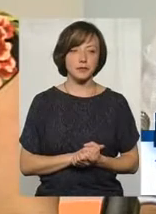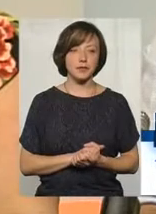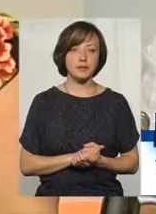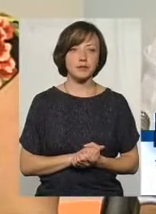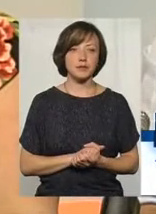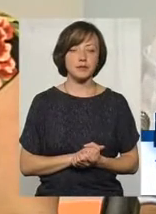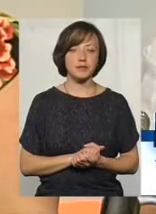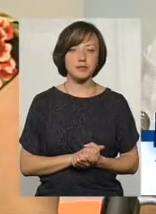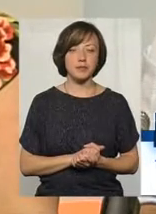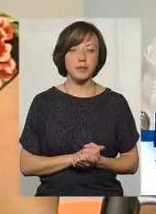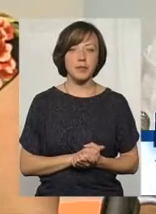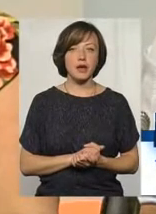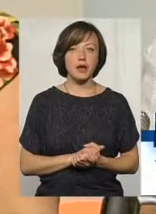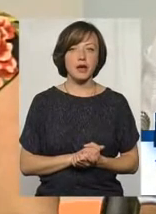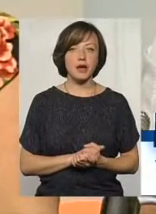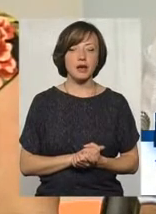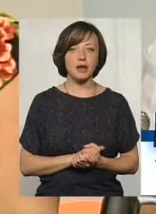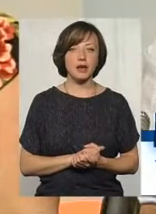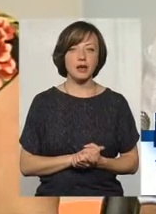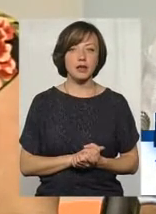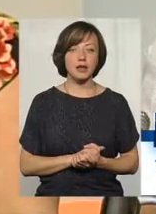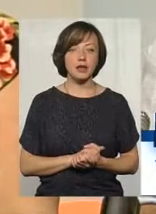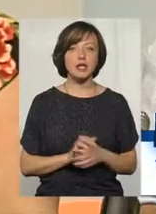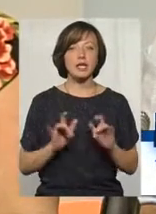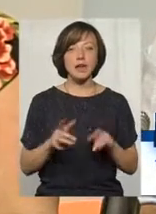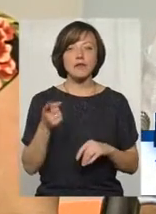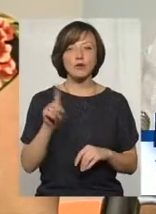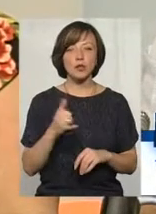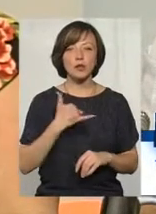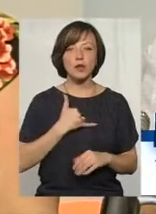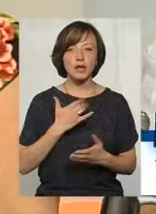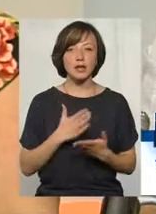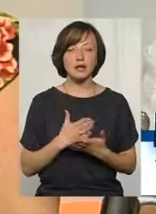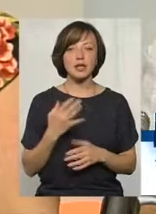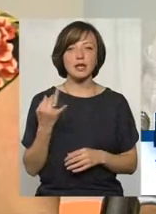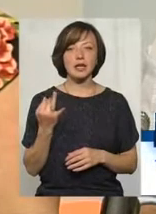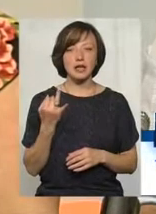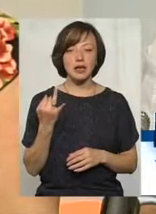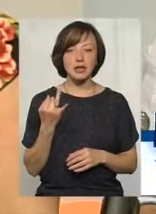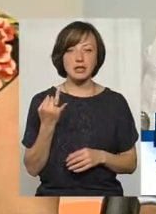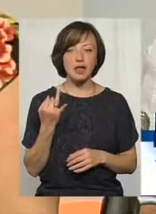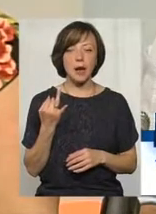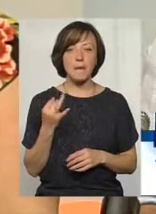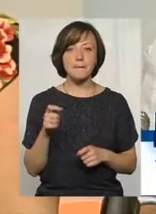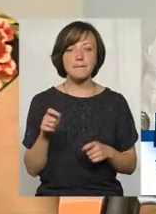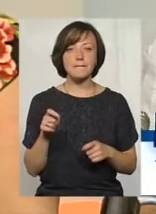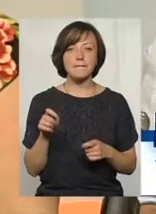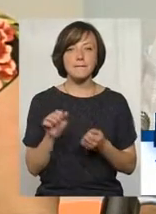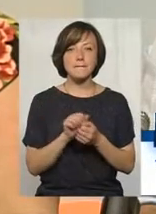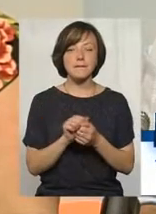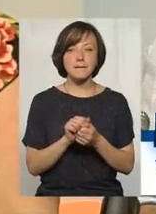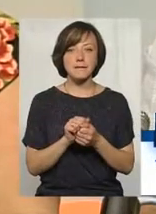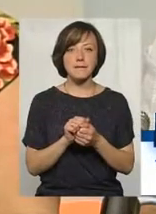Хорошо, будьте добри. Діло в тому, що у мене є дуже цікаві матеріали по дому